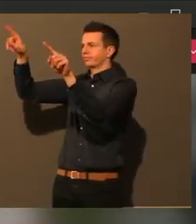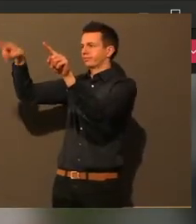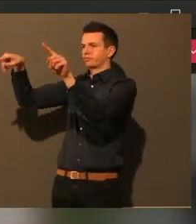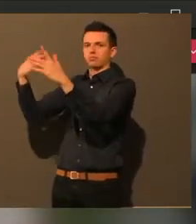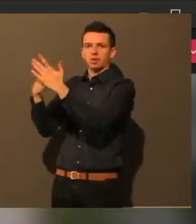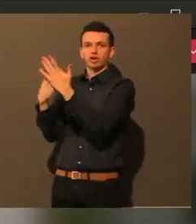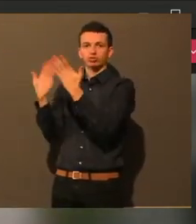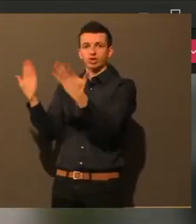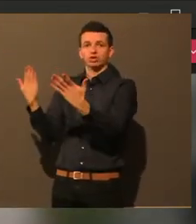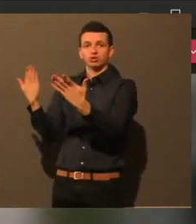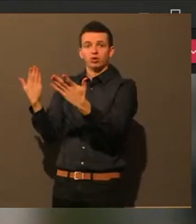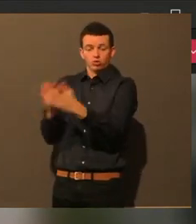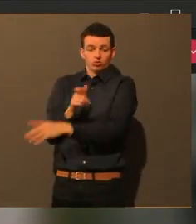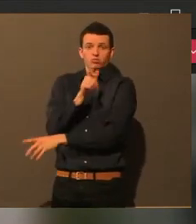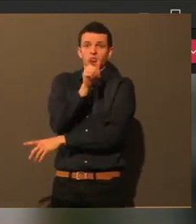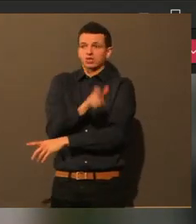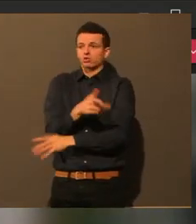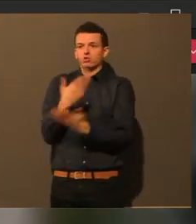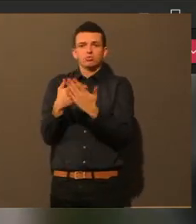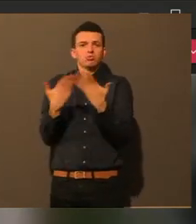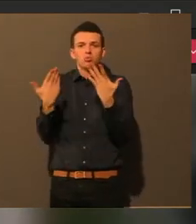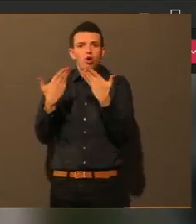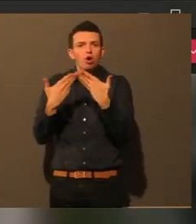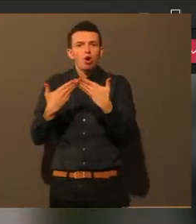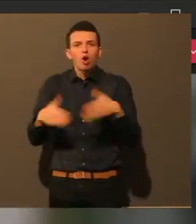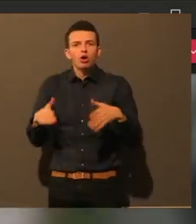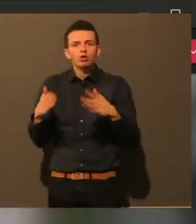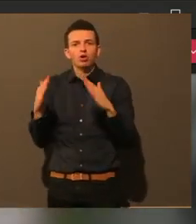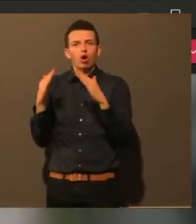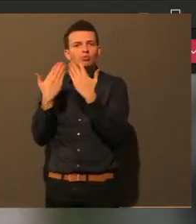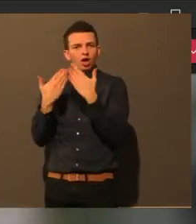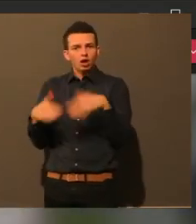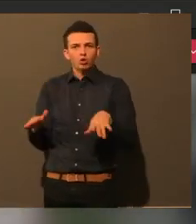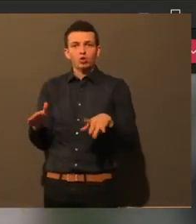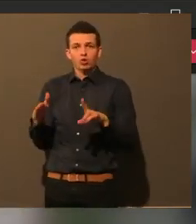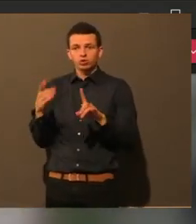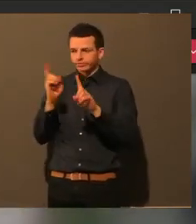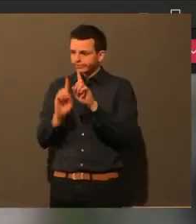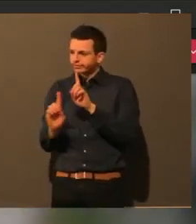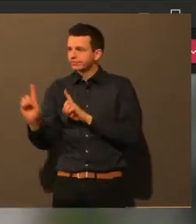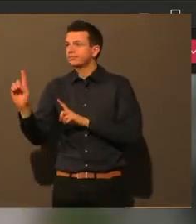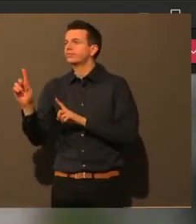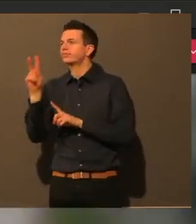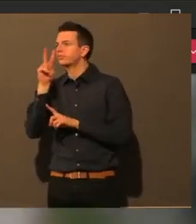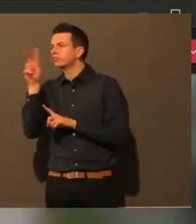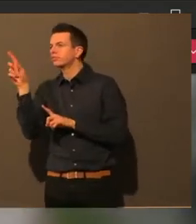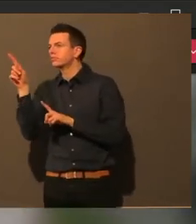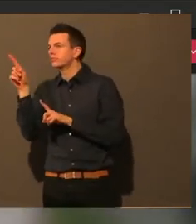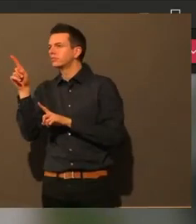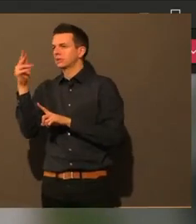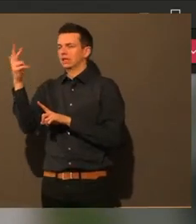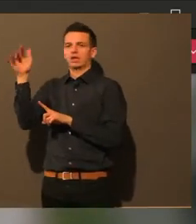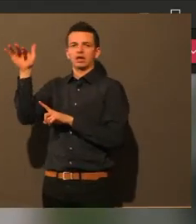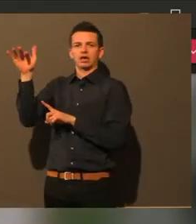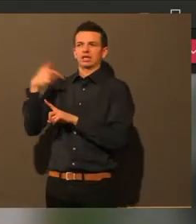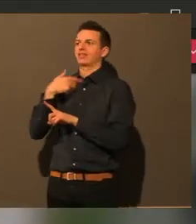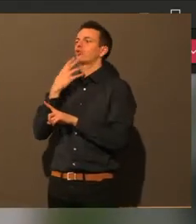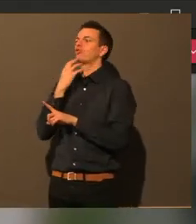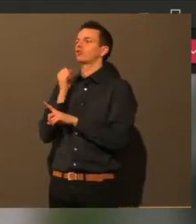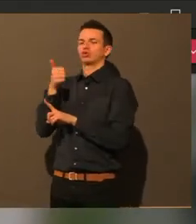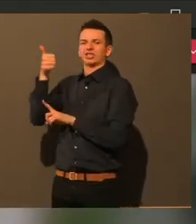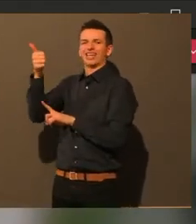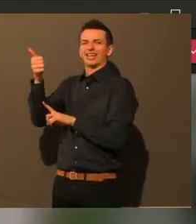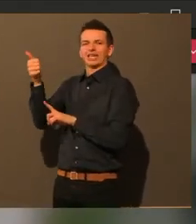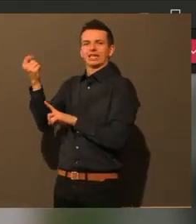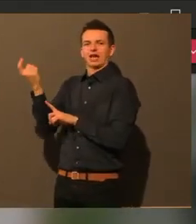Läden gehen und dann diesen Kaffee dann kaufen, der dann von anderen Leuten bezahlt wurde.